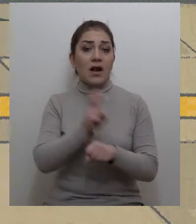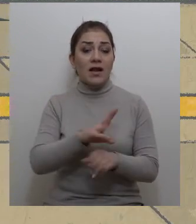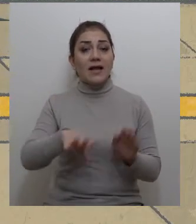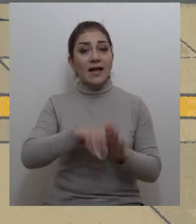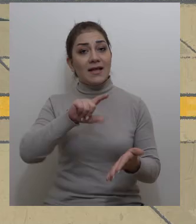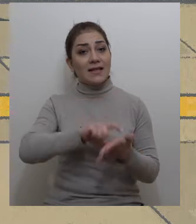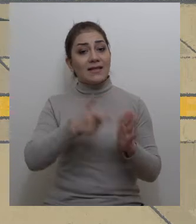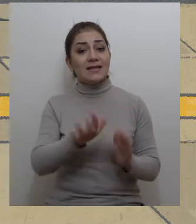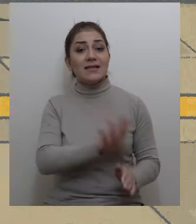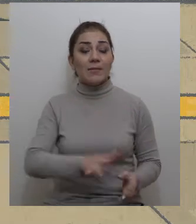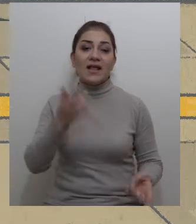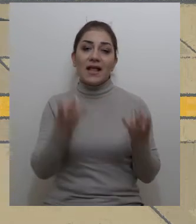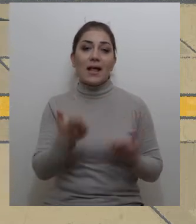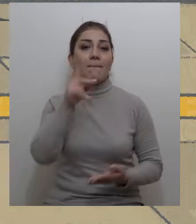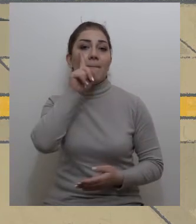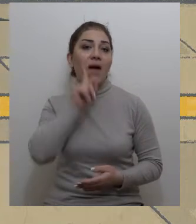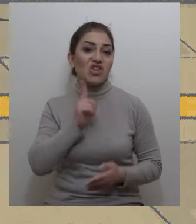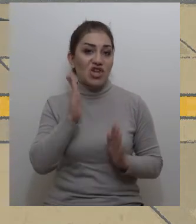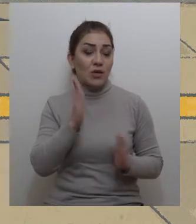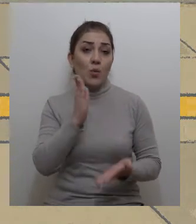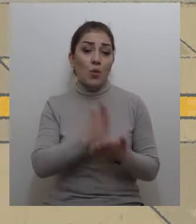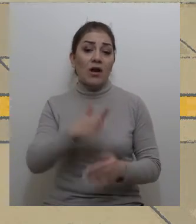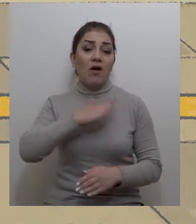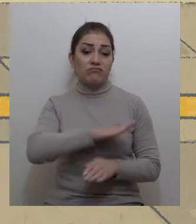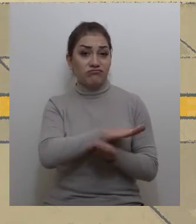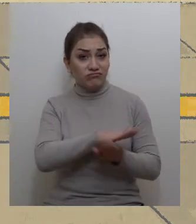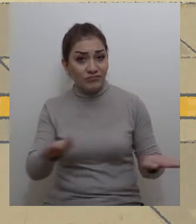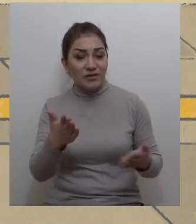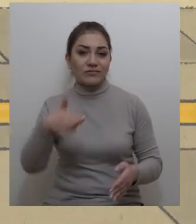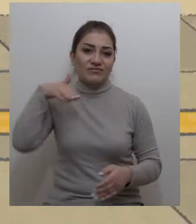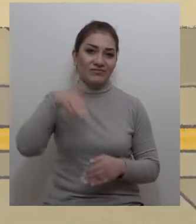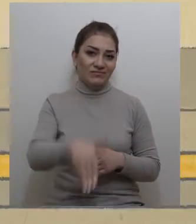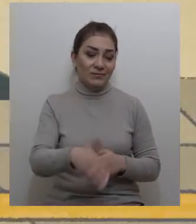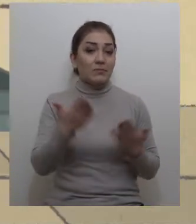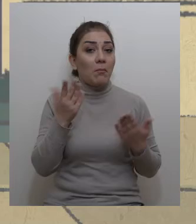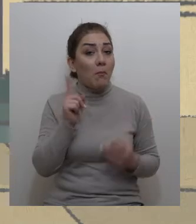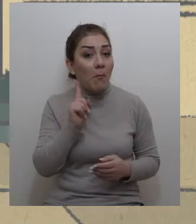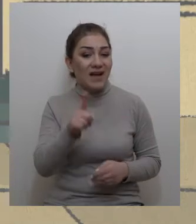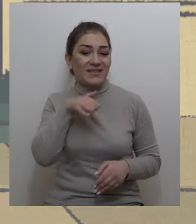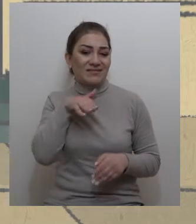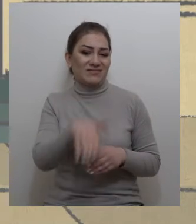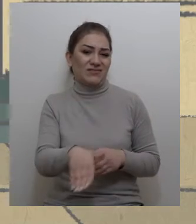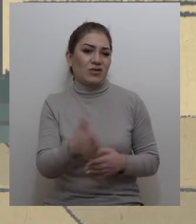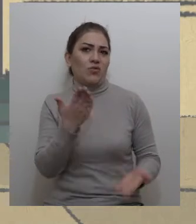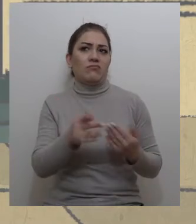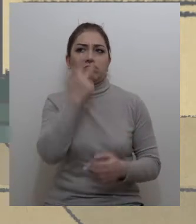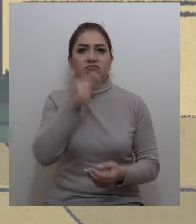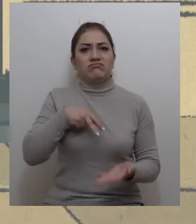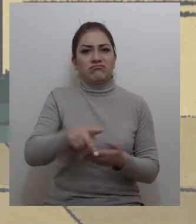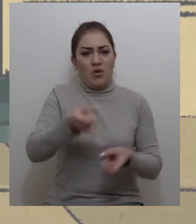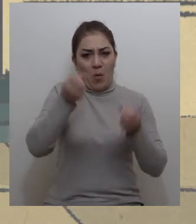ընտրատեղամաս, եթե այն մատ չելի լինի, ունենա հարդ մութկ կամ թեքահարթակ։ Բայց ոչ այնպիսին, որ դրանով բարձրանալը